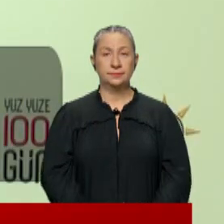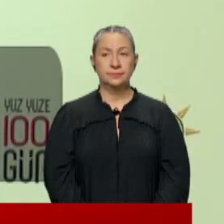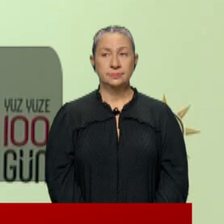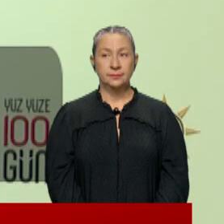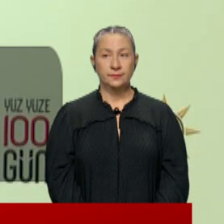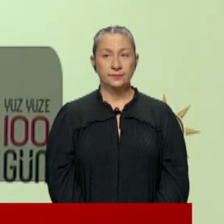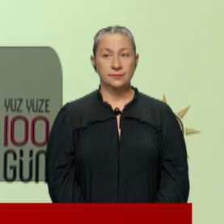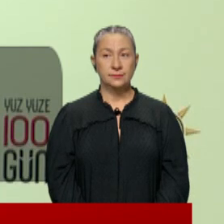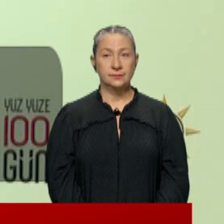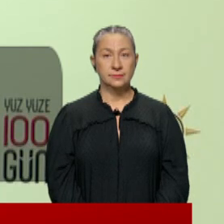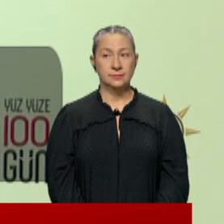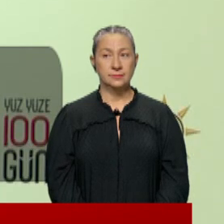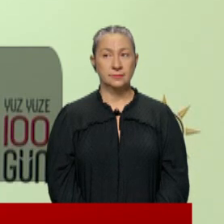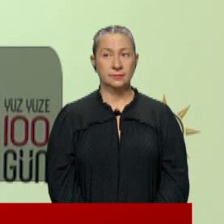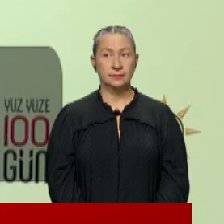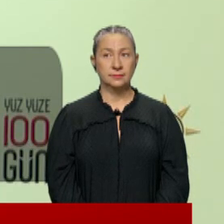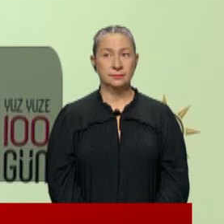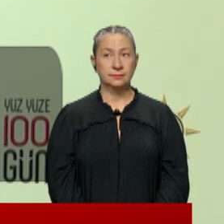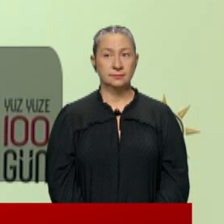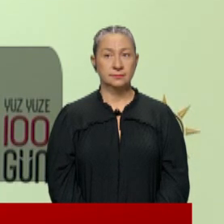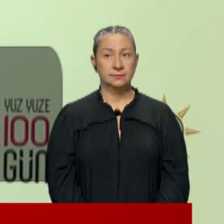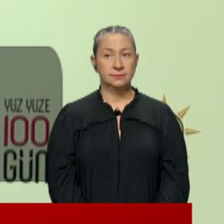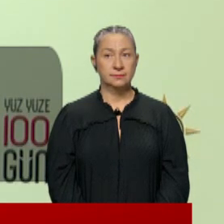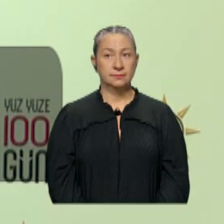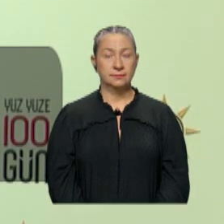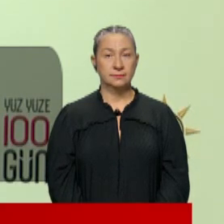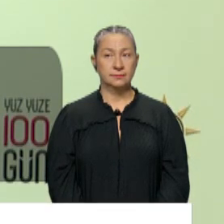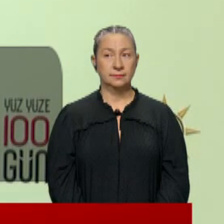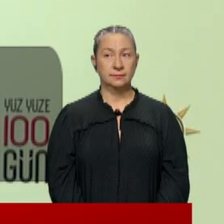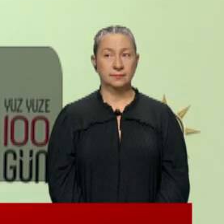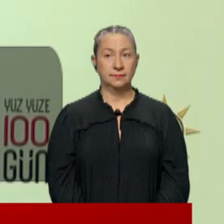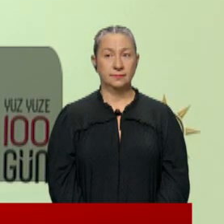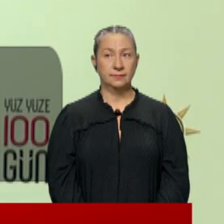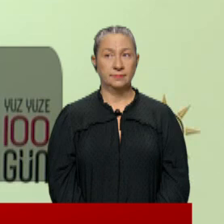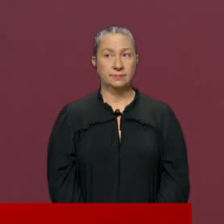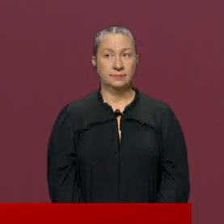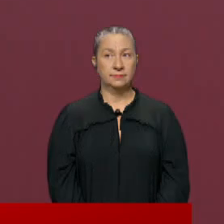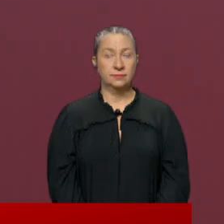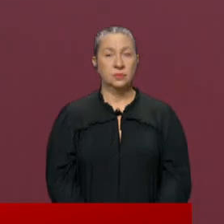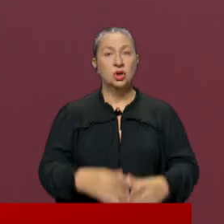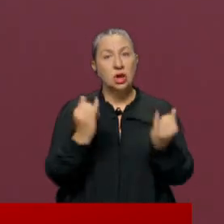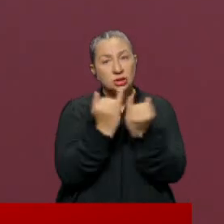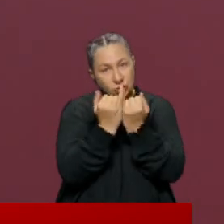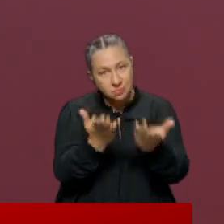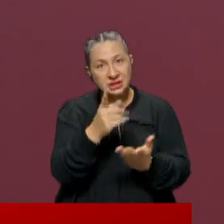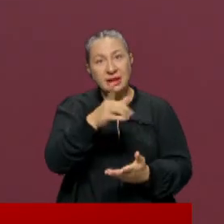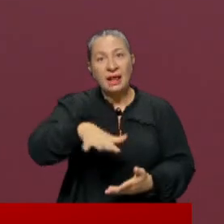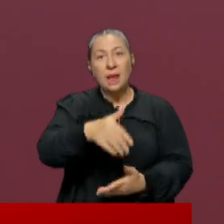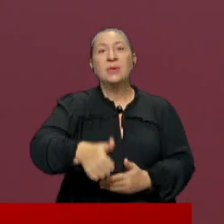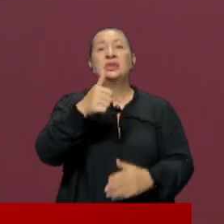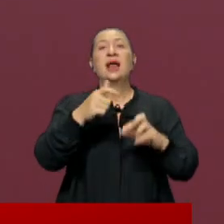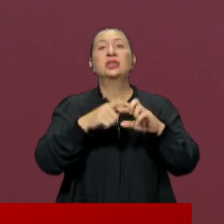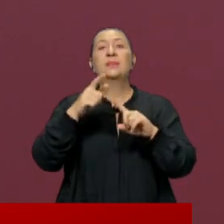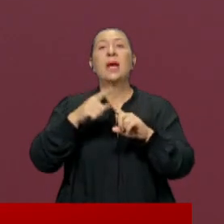haline getirmek istemiyoruz. Bu da Avrupa'nın bir projesi. Bize gelmesinler Türkiye'de kalsınlar. Biz senin enayin değiliz. Kardeşim senin genel başkanın